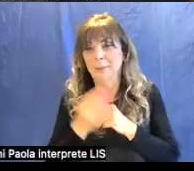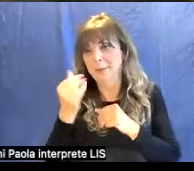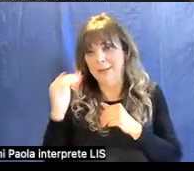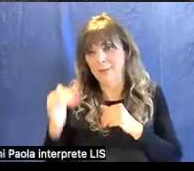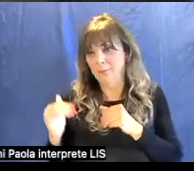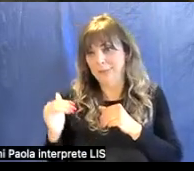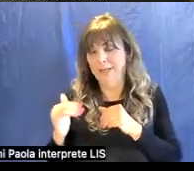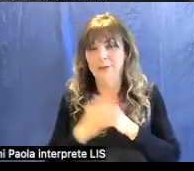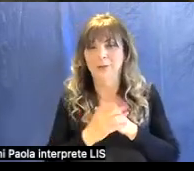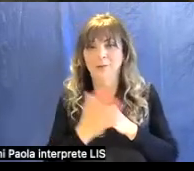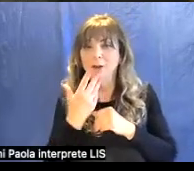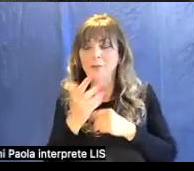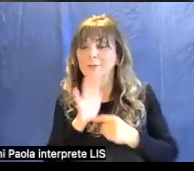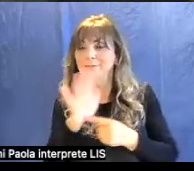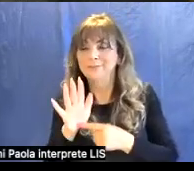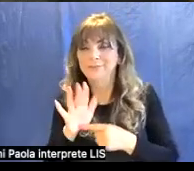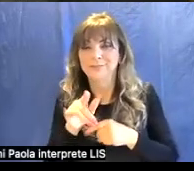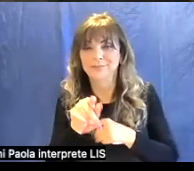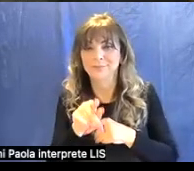volevo farvi vedere